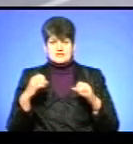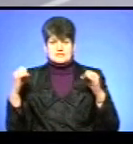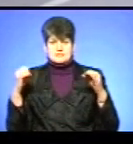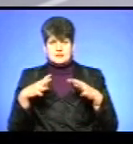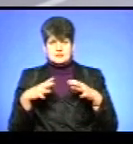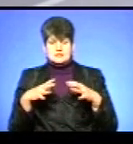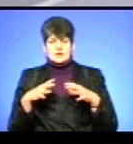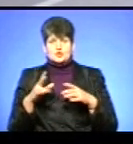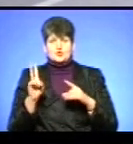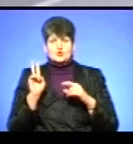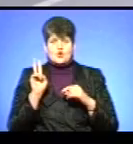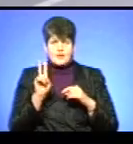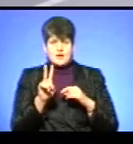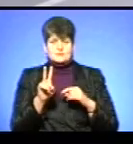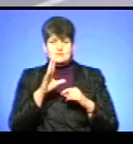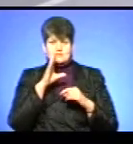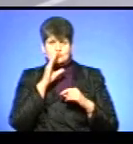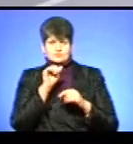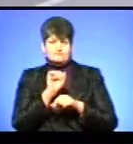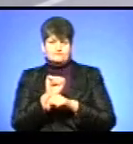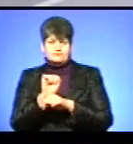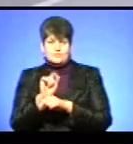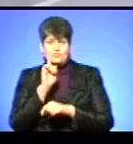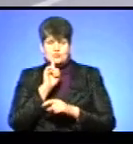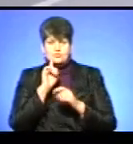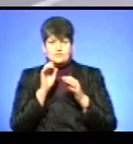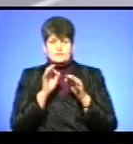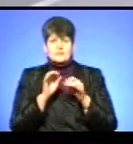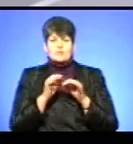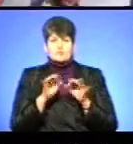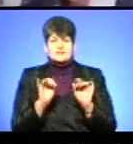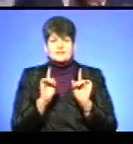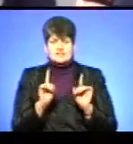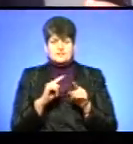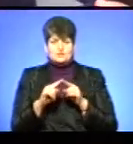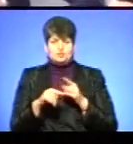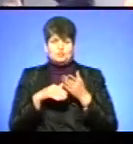колона із тролейбусів і маршруток. Поки що вони пропустили лише швидку допомогу.